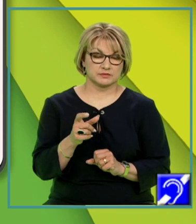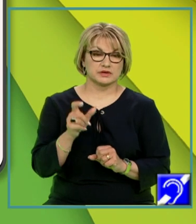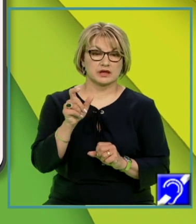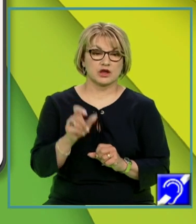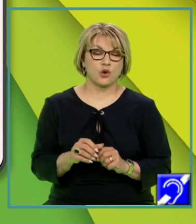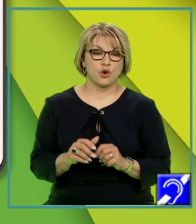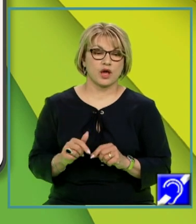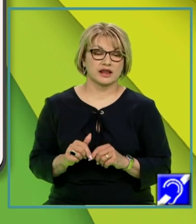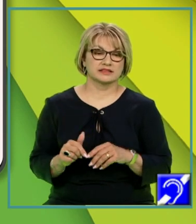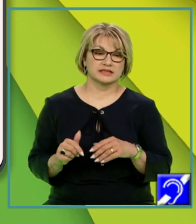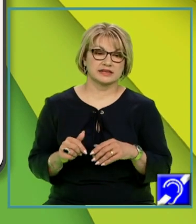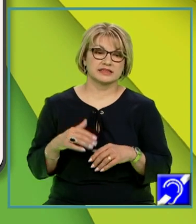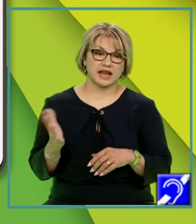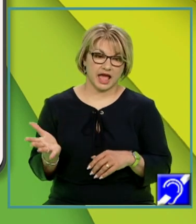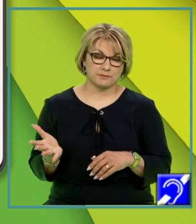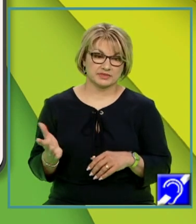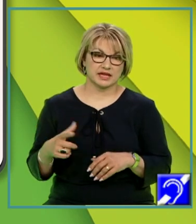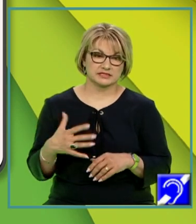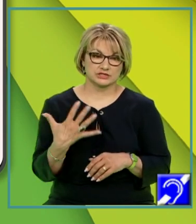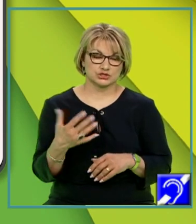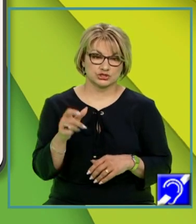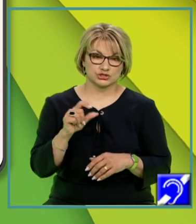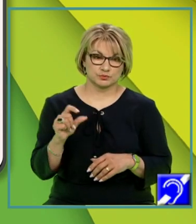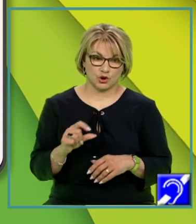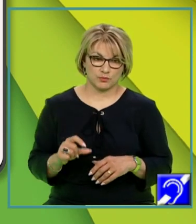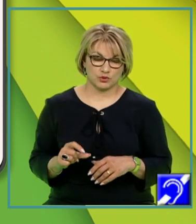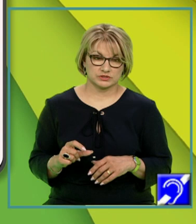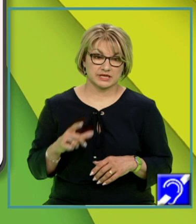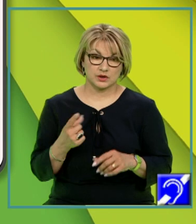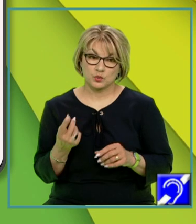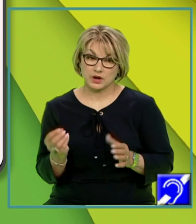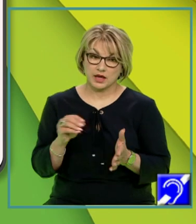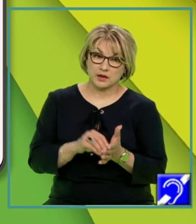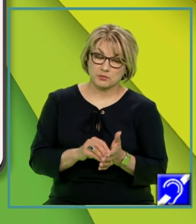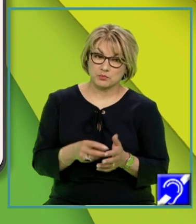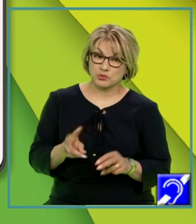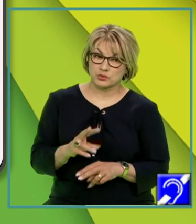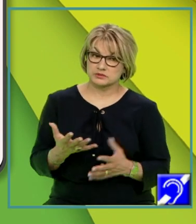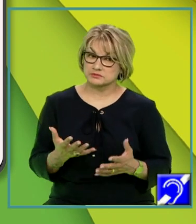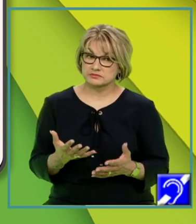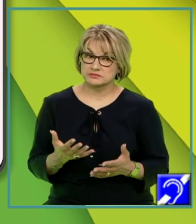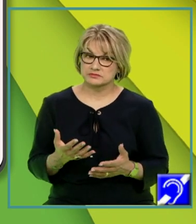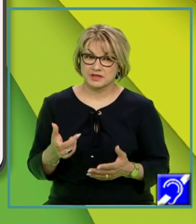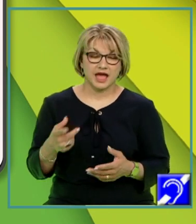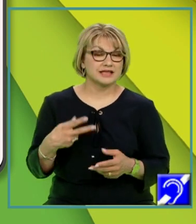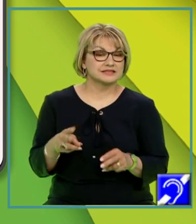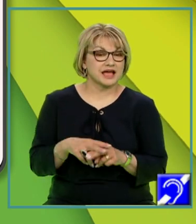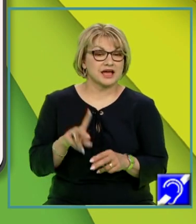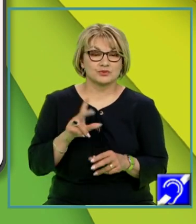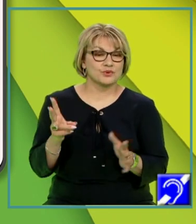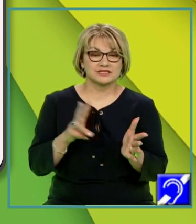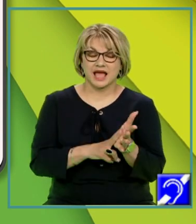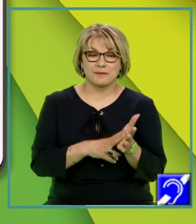dreapta, unde avem cele cinci propoziții de aici, e una în plus, e una care nu se va aplica niciunea dintre concepte. Este